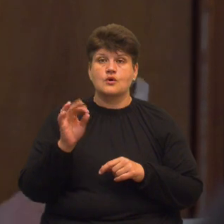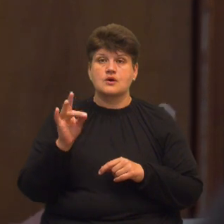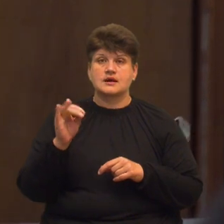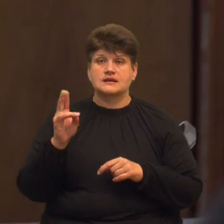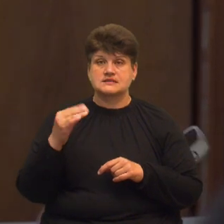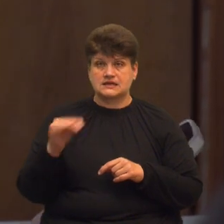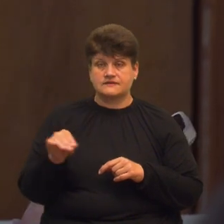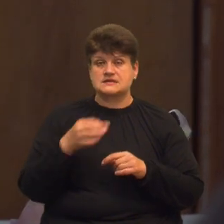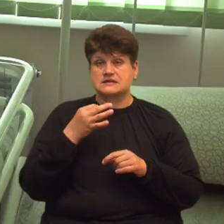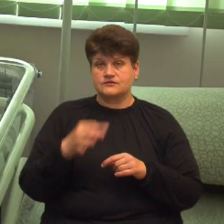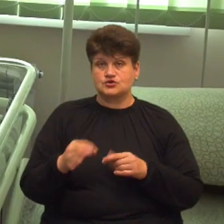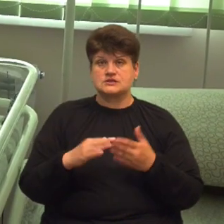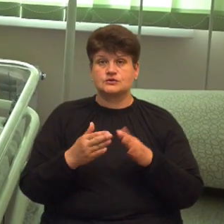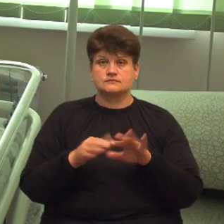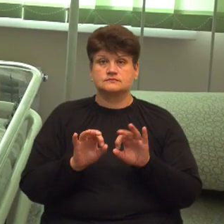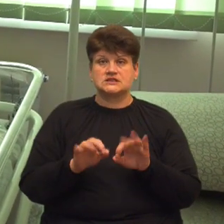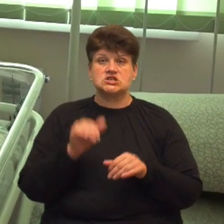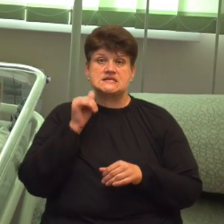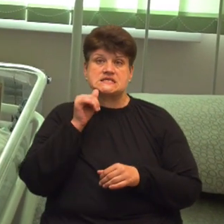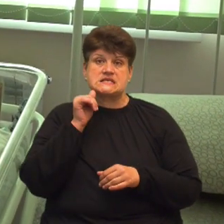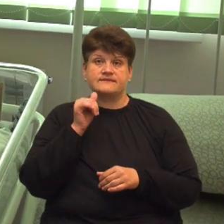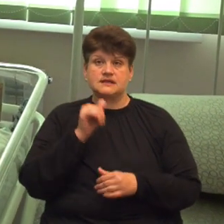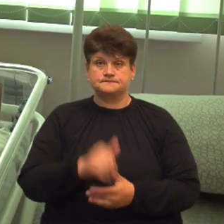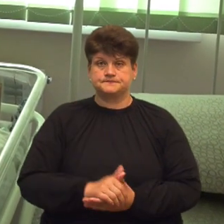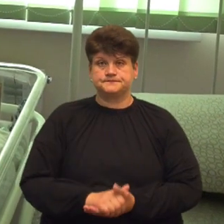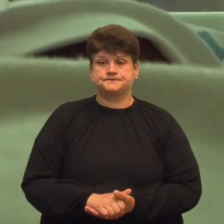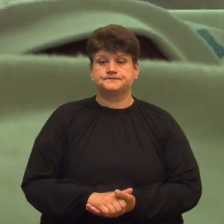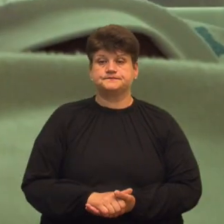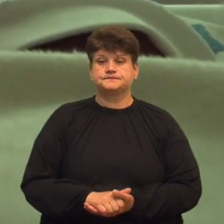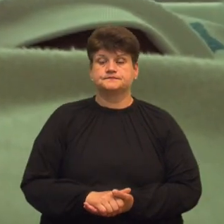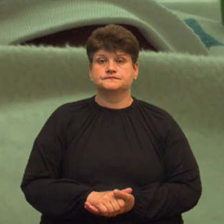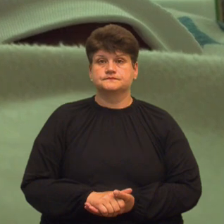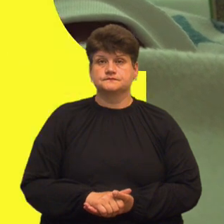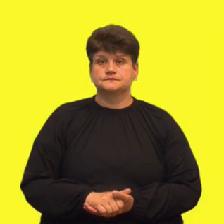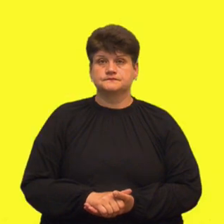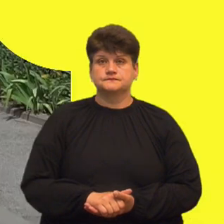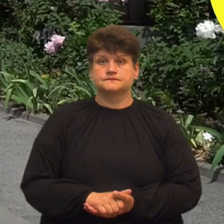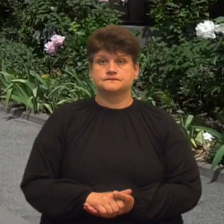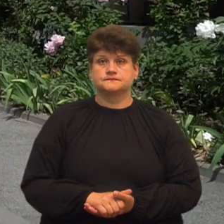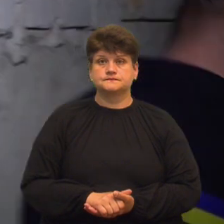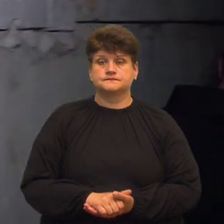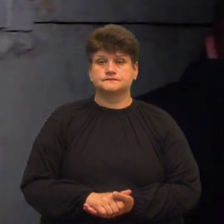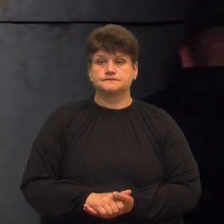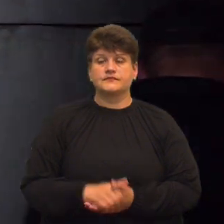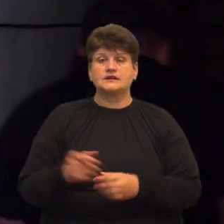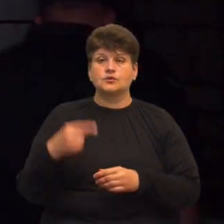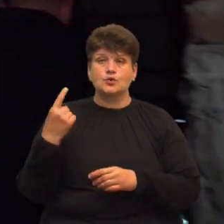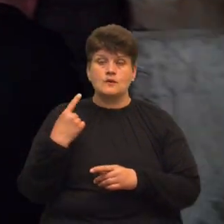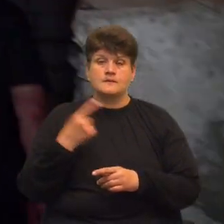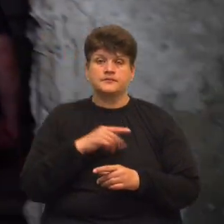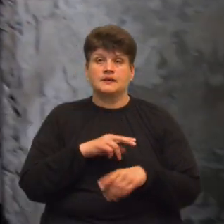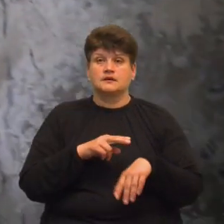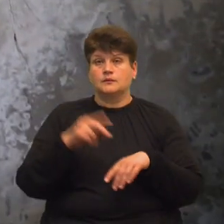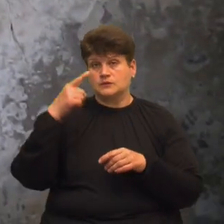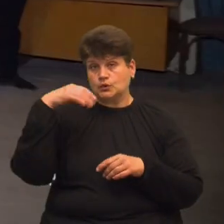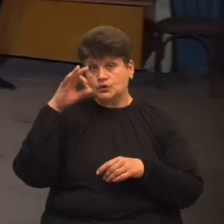що прокоментує ситуацію завтра. Богдана Савицька, Андрій Бодак, Суспільне новини, Тернопіль. На Тернопільщині правоохоронці разом